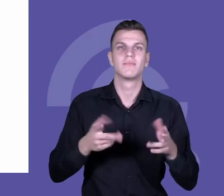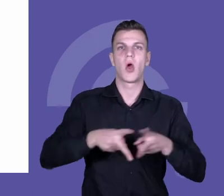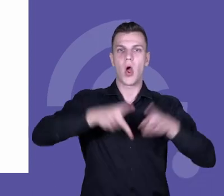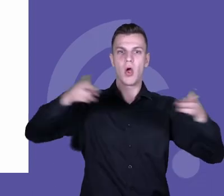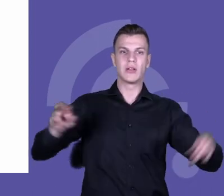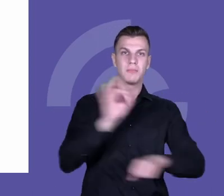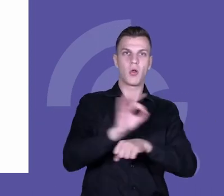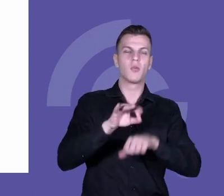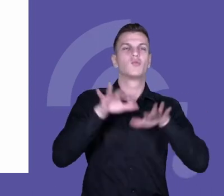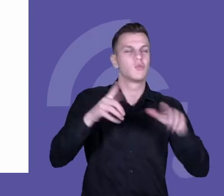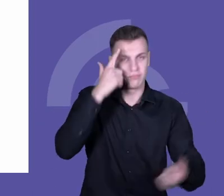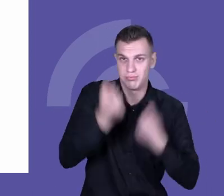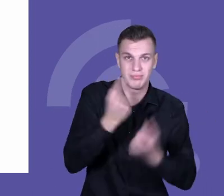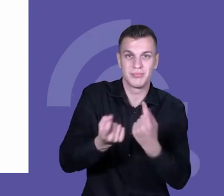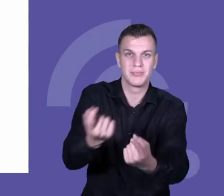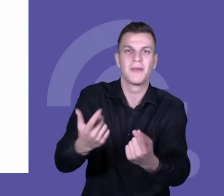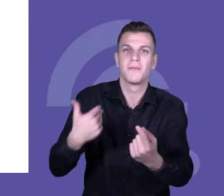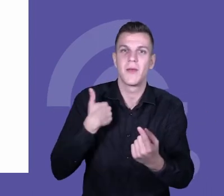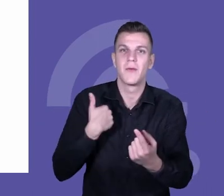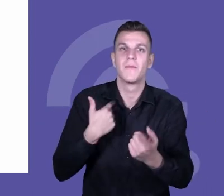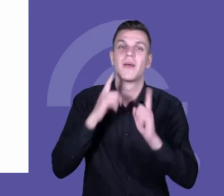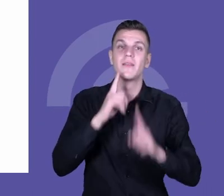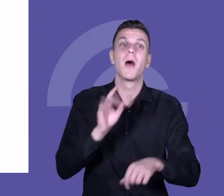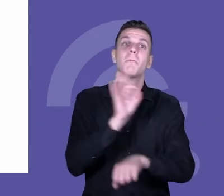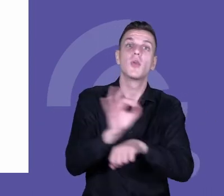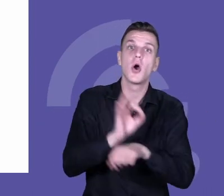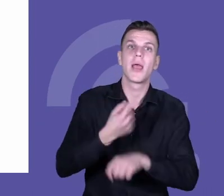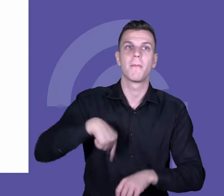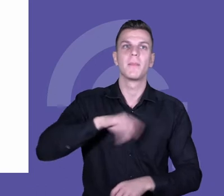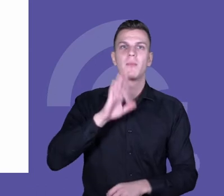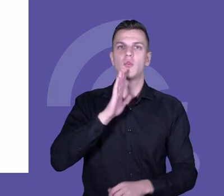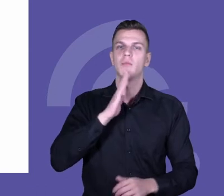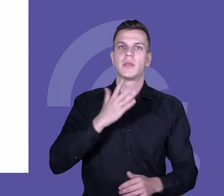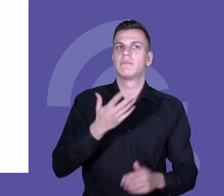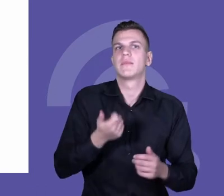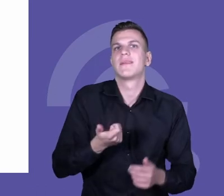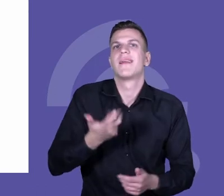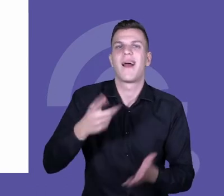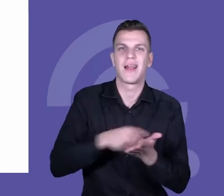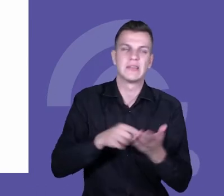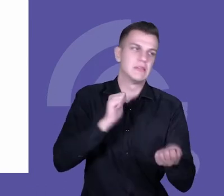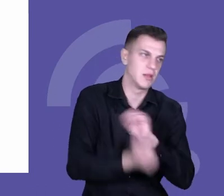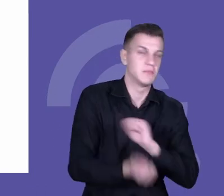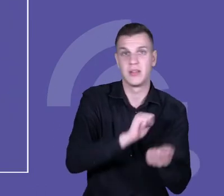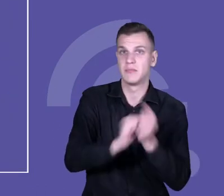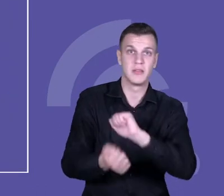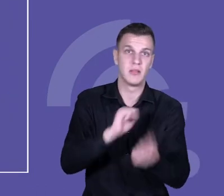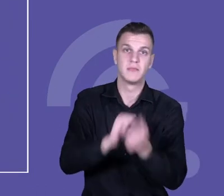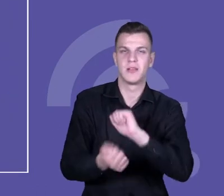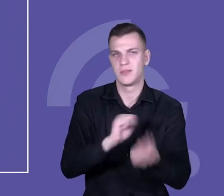Jędrzej mówił, wymyślaliśmy ten projekt co najmniej kilkukrotnie na nowo, więc było to też ciekawe wyzwanie.